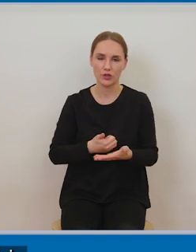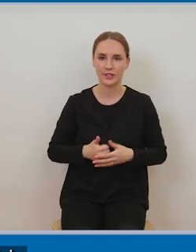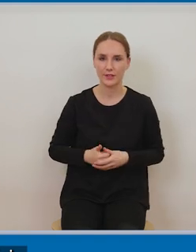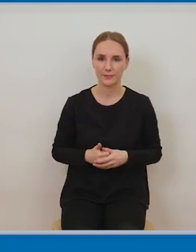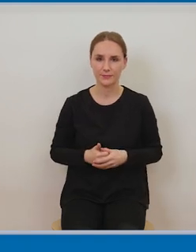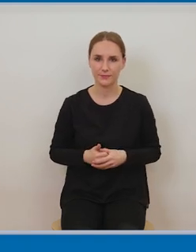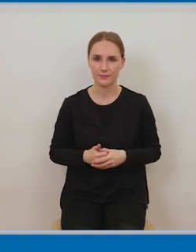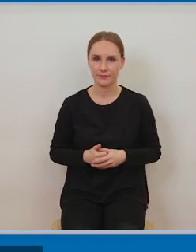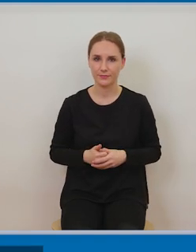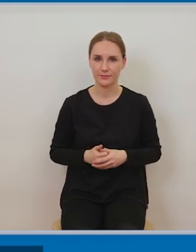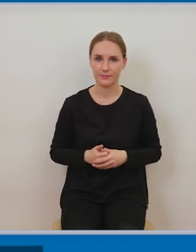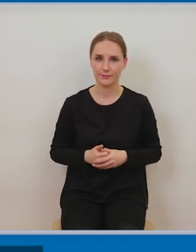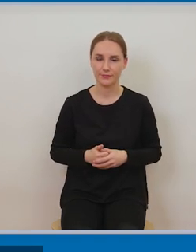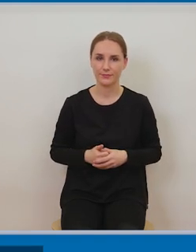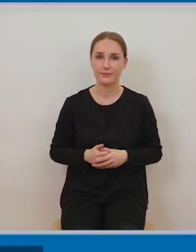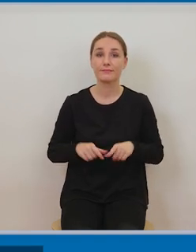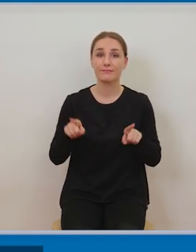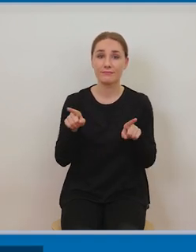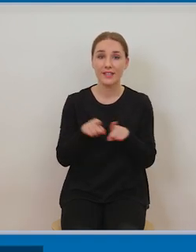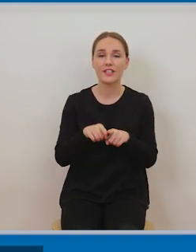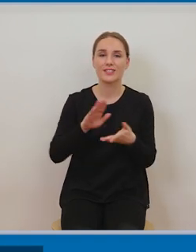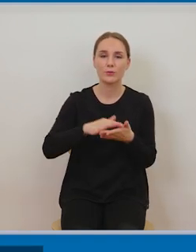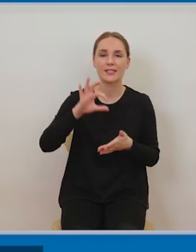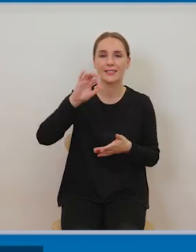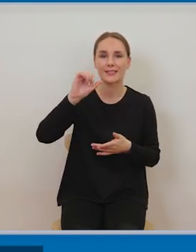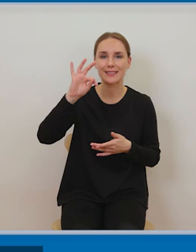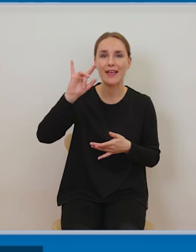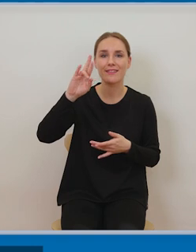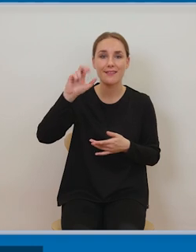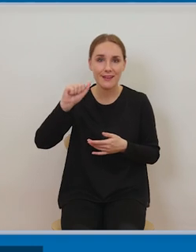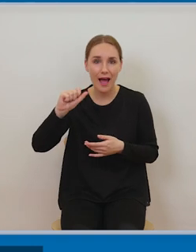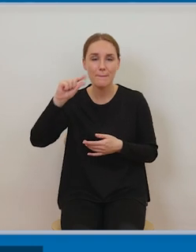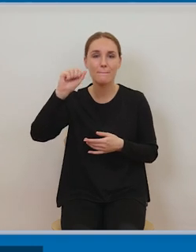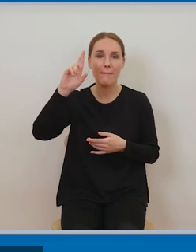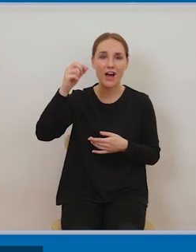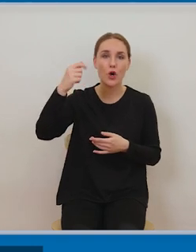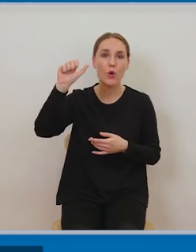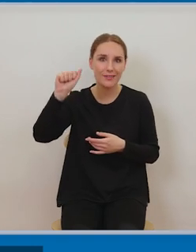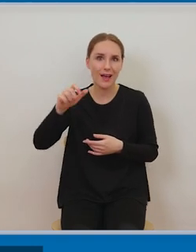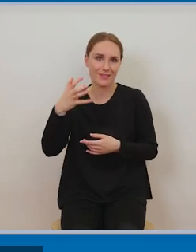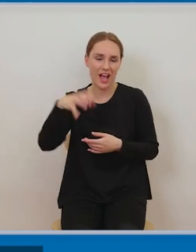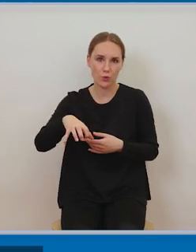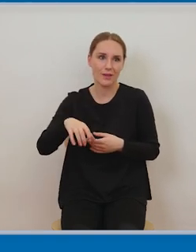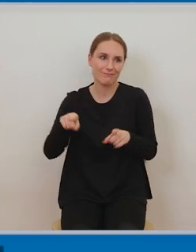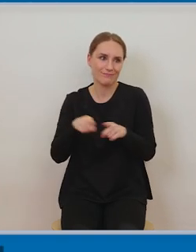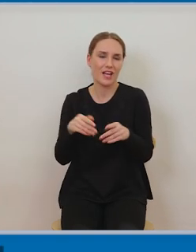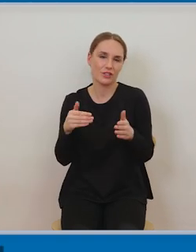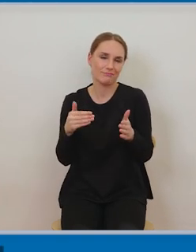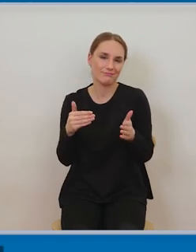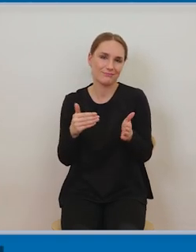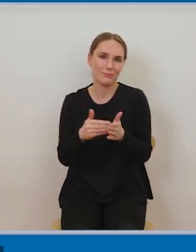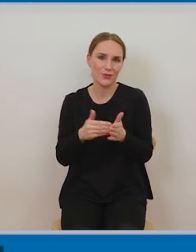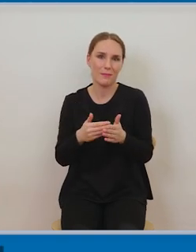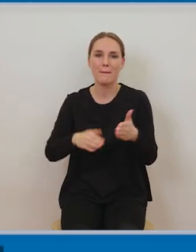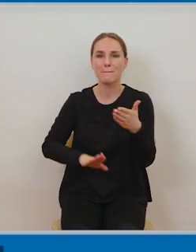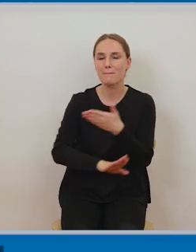mechanizmem czyli są możliwości gwarantowane przez prawo cytatu sięgania do cudzej twórczości natomiast należy